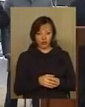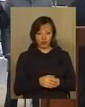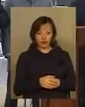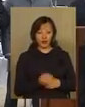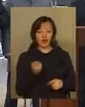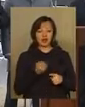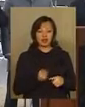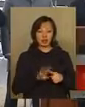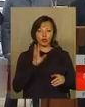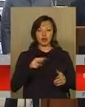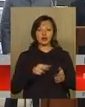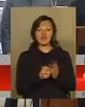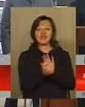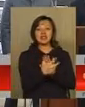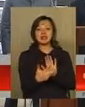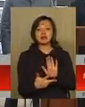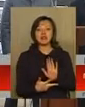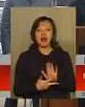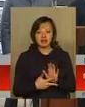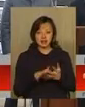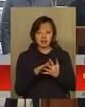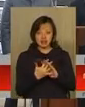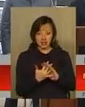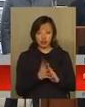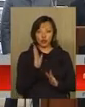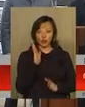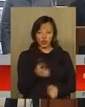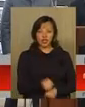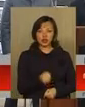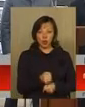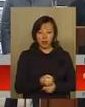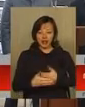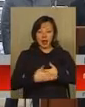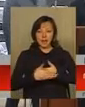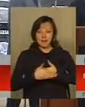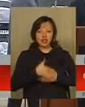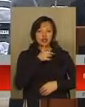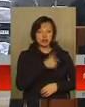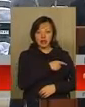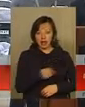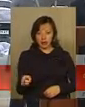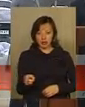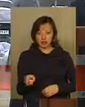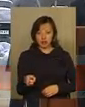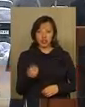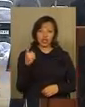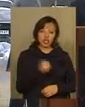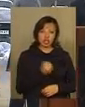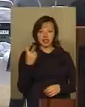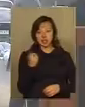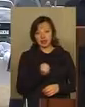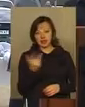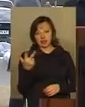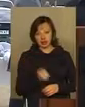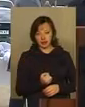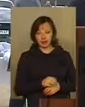за собою газифікацію 18 населених пунктів, що буде зроблено вже в найближчі терміни, тобто тиждень, дві-три